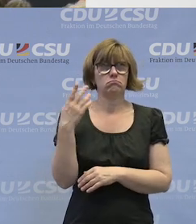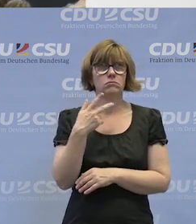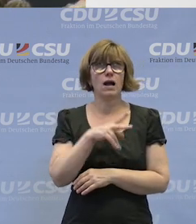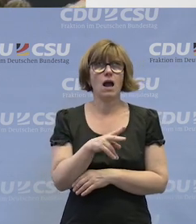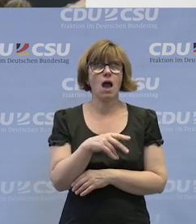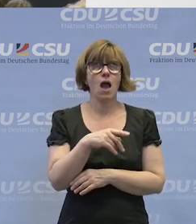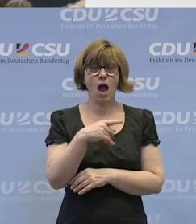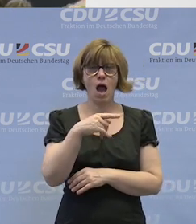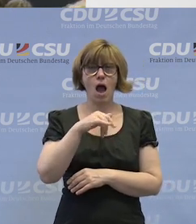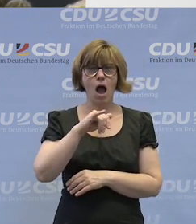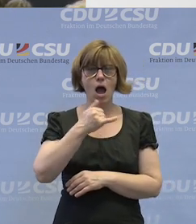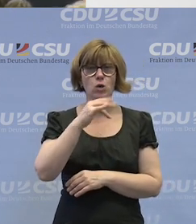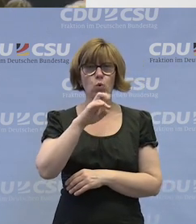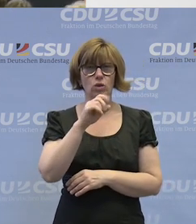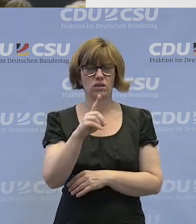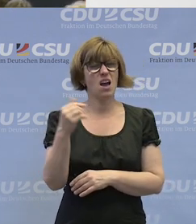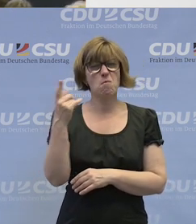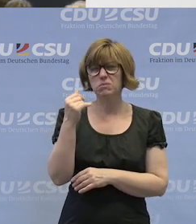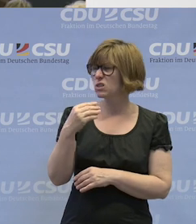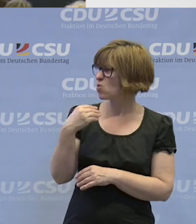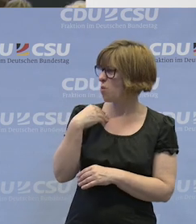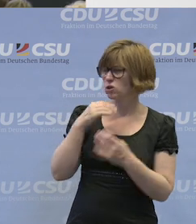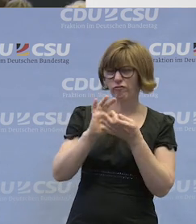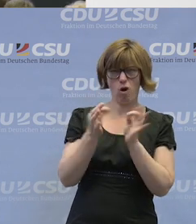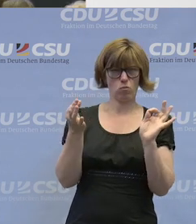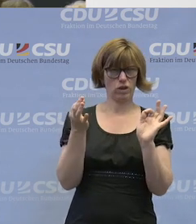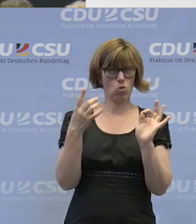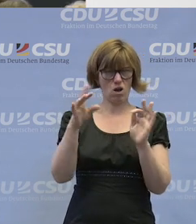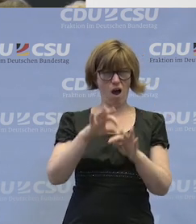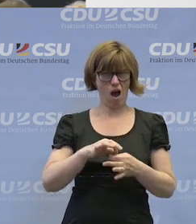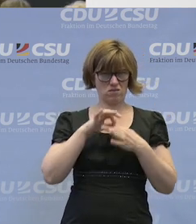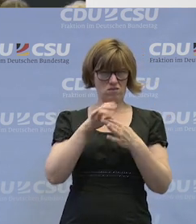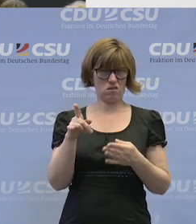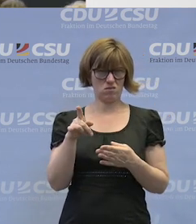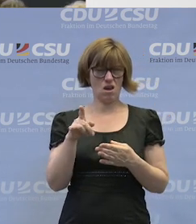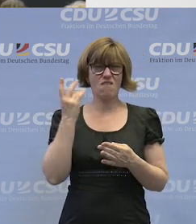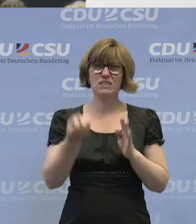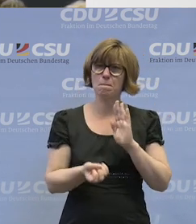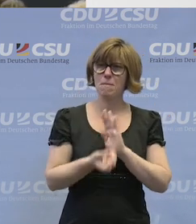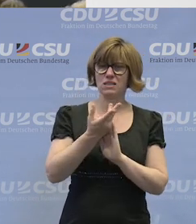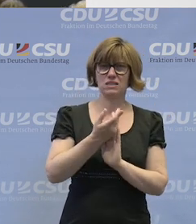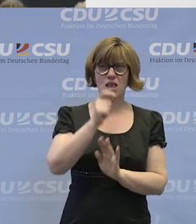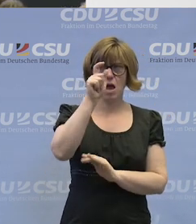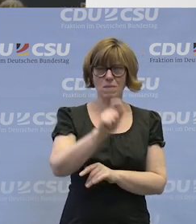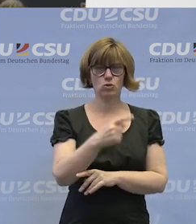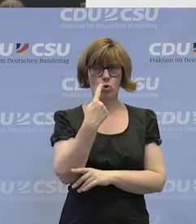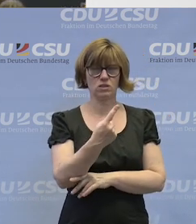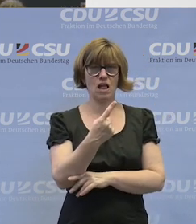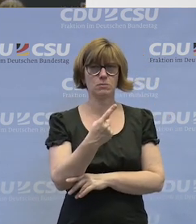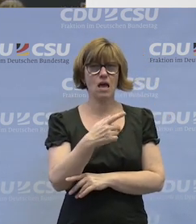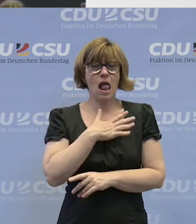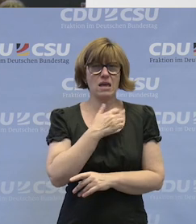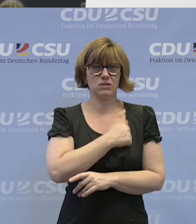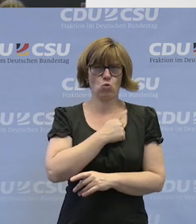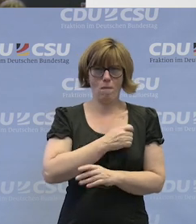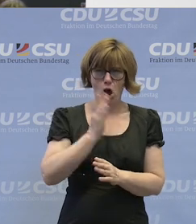mutet mir ein bisschen merkwürdig an. Also Ihre Formulierung oder Ihr Ansatz. Was passiert denn mit demjenigen, der Liebeskummer